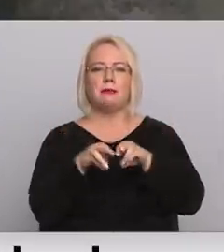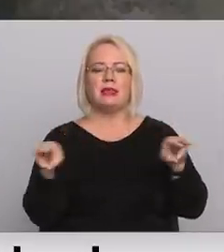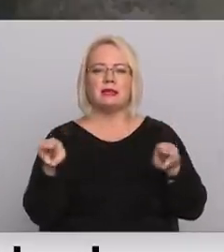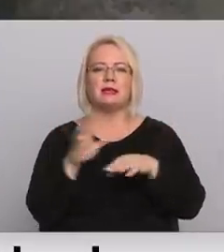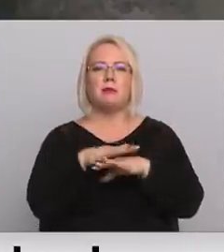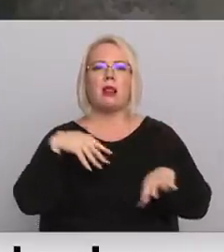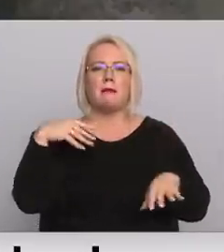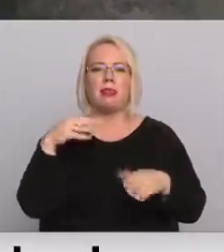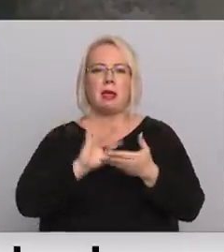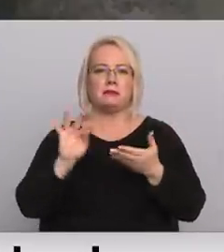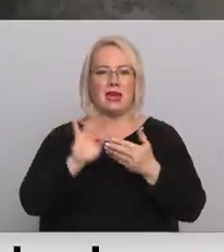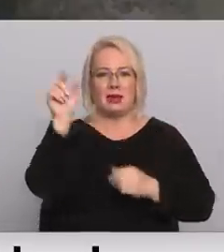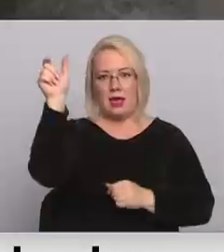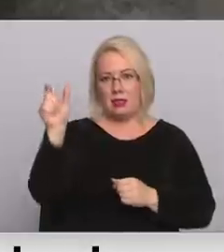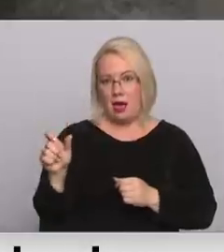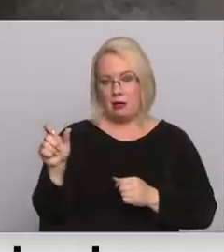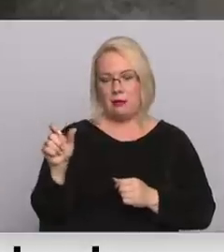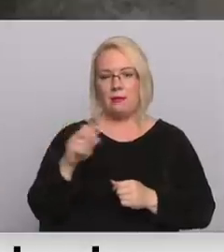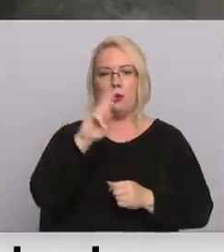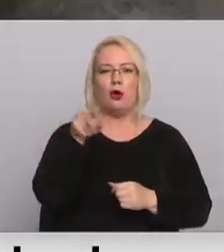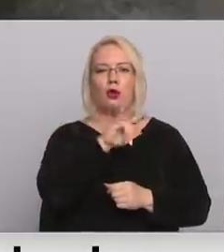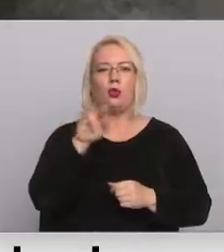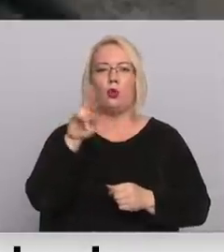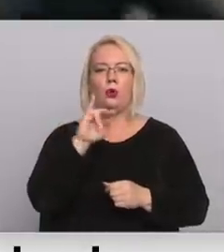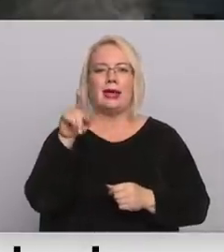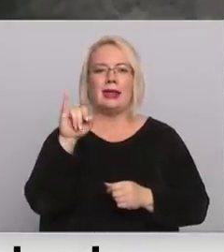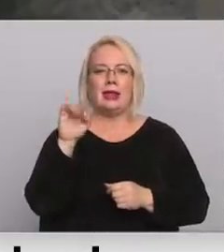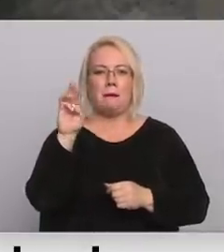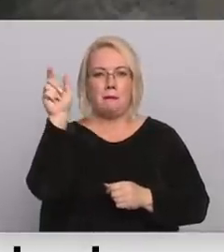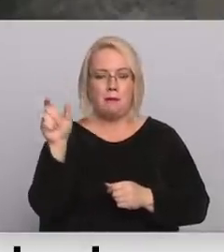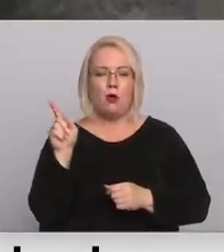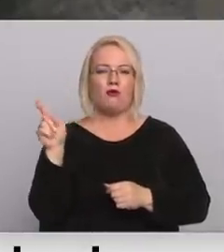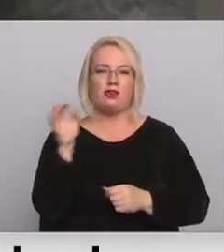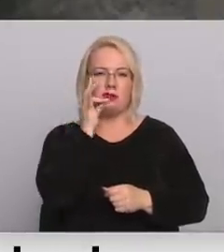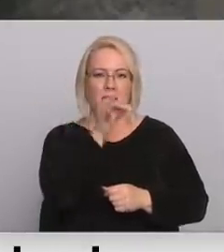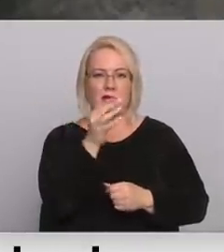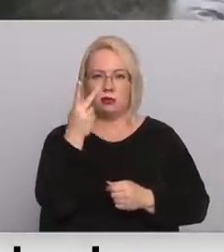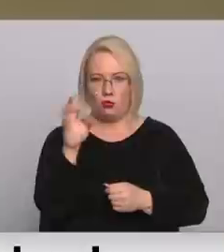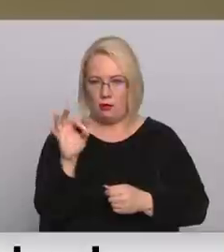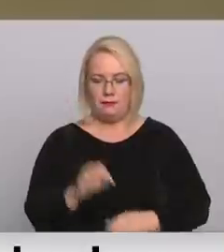sekretāram Ilmāram Dūrītim un lūk, ko viņš mums pateica intervijā šodien.